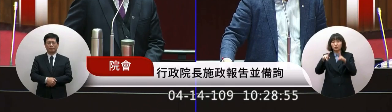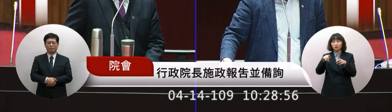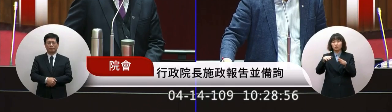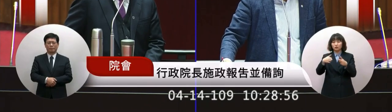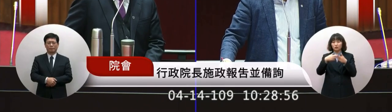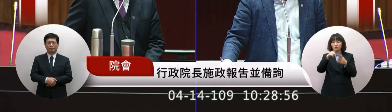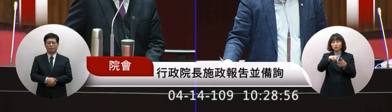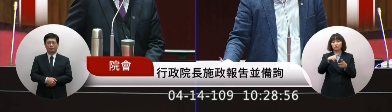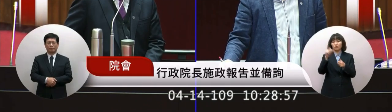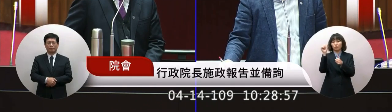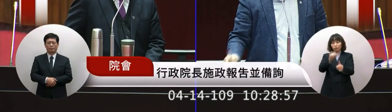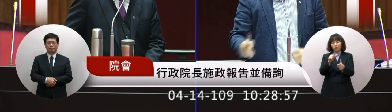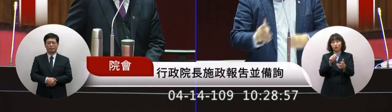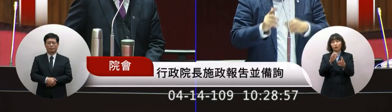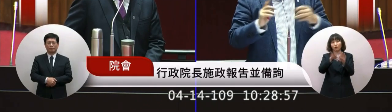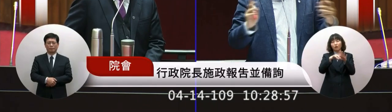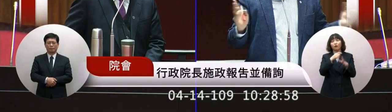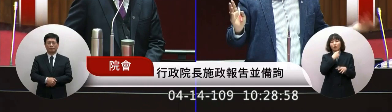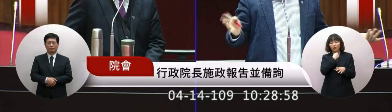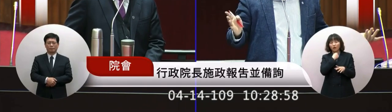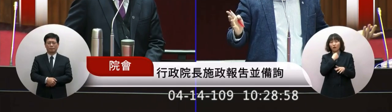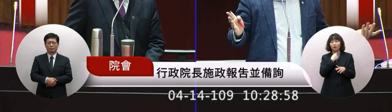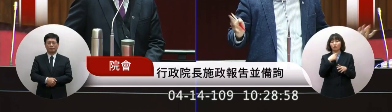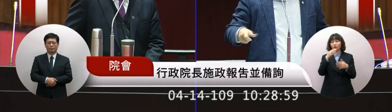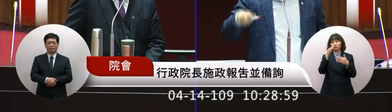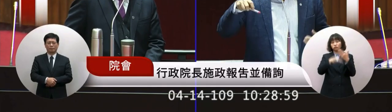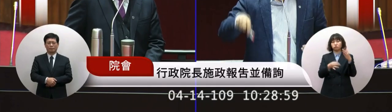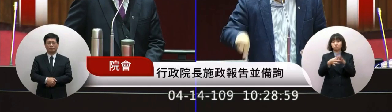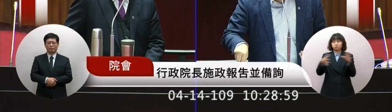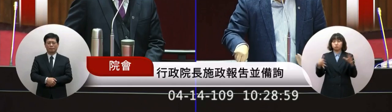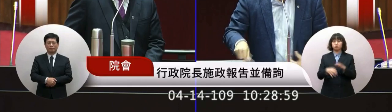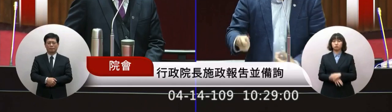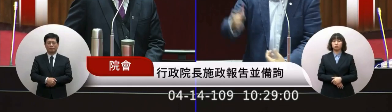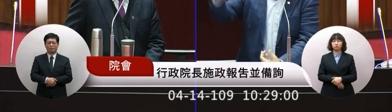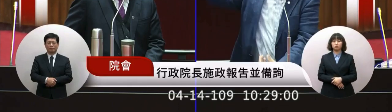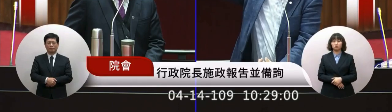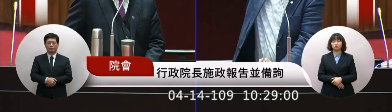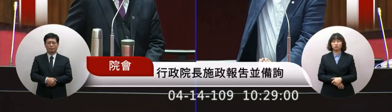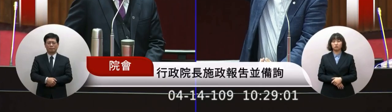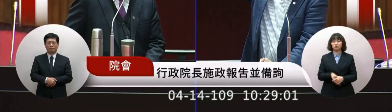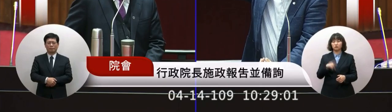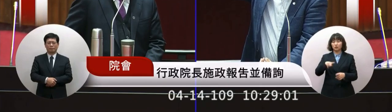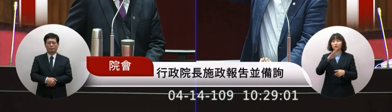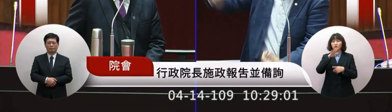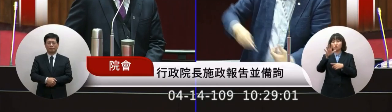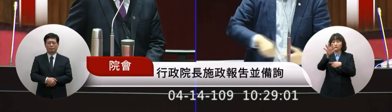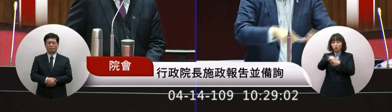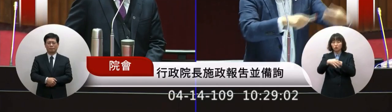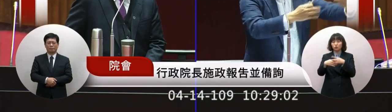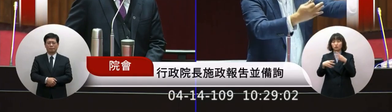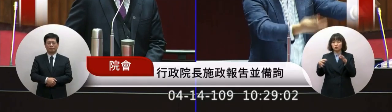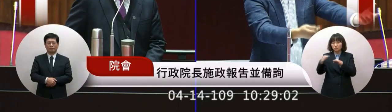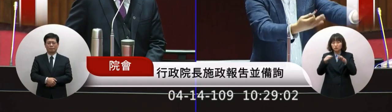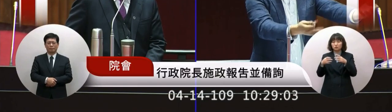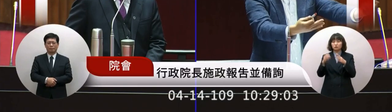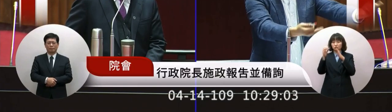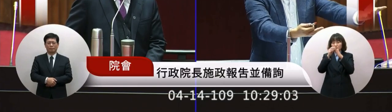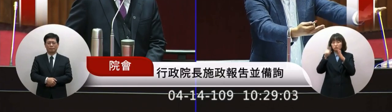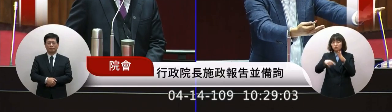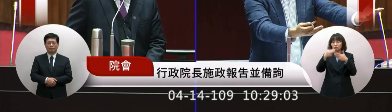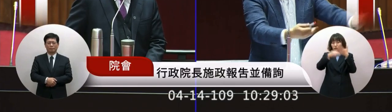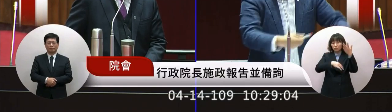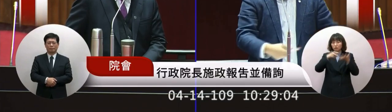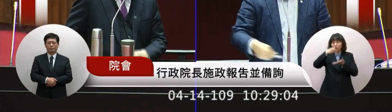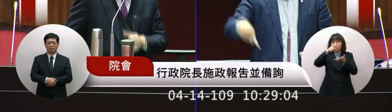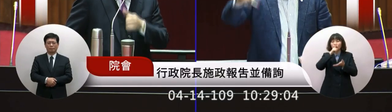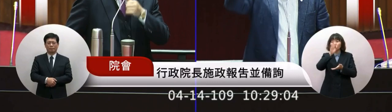會可以紓困他說沒有 我們沒有這個規定但問題是我們的農金局 作業要點就給